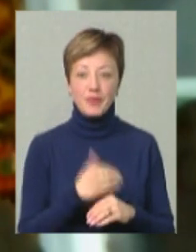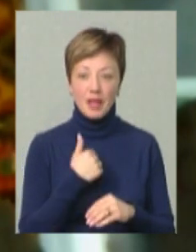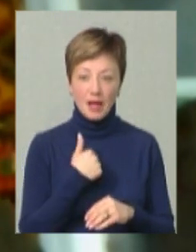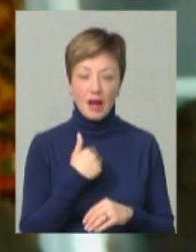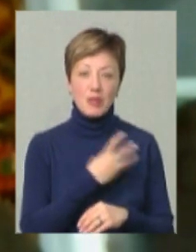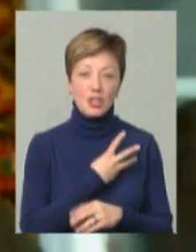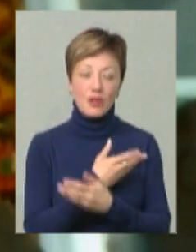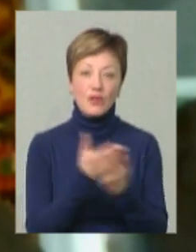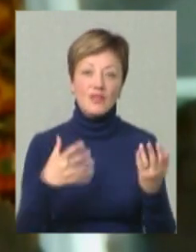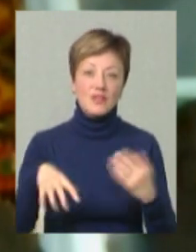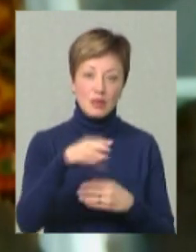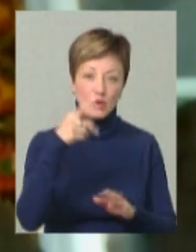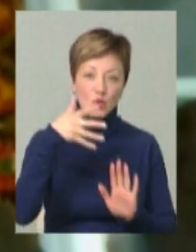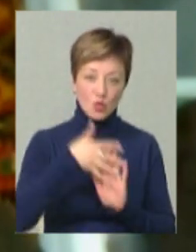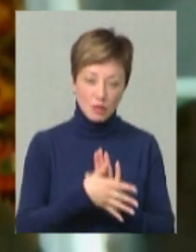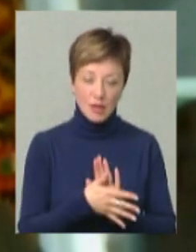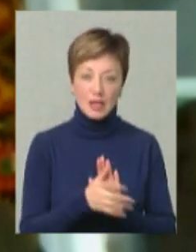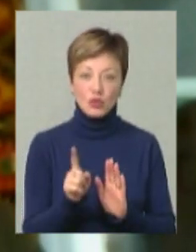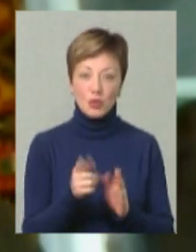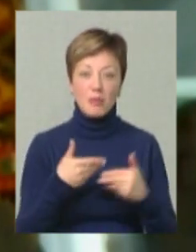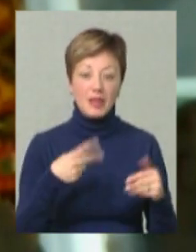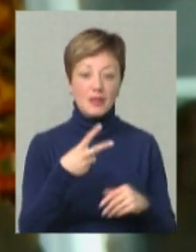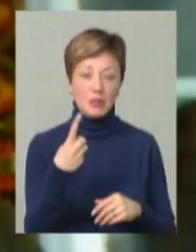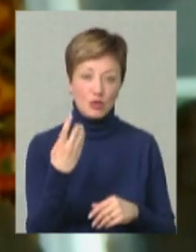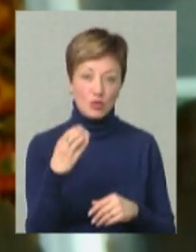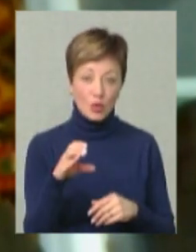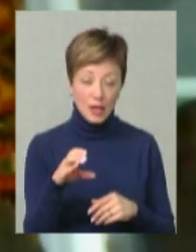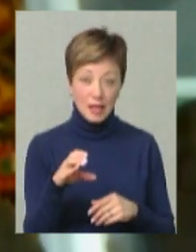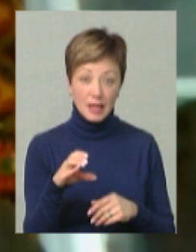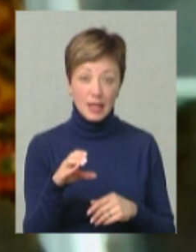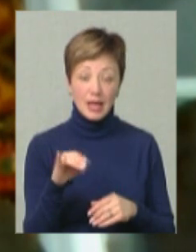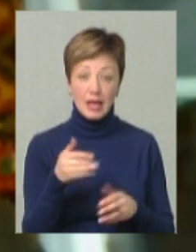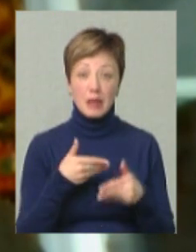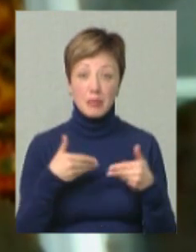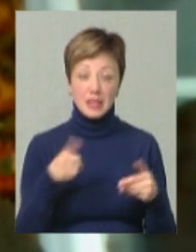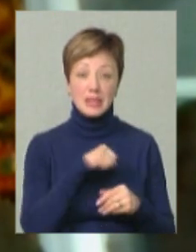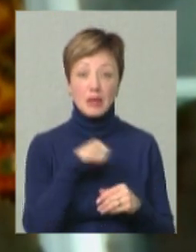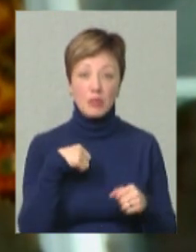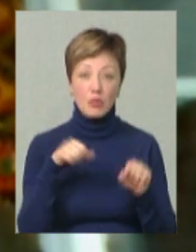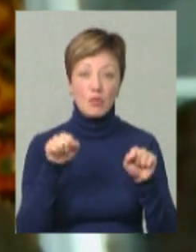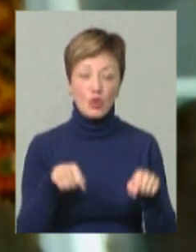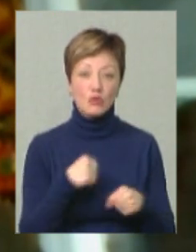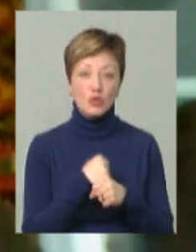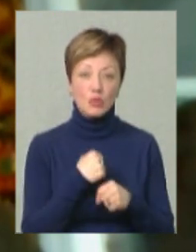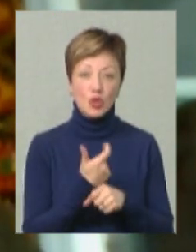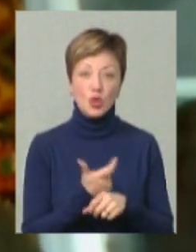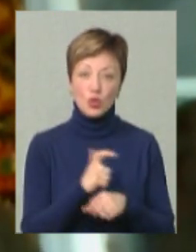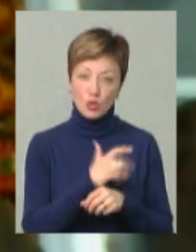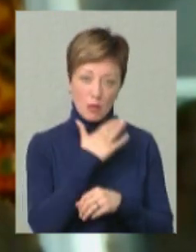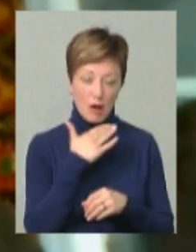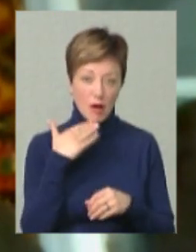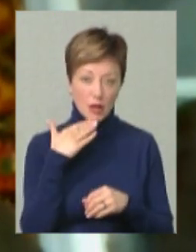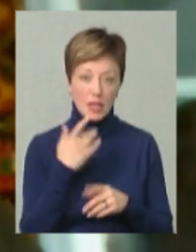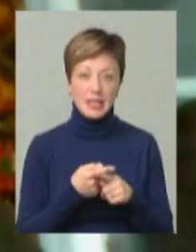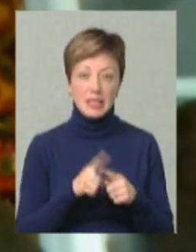бажаю всім зрозуміти, що ми в ХХІ столітті, і ми самі можемо зробити дуже багато.